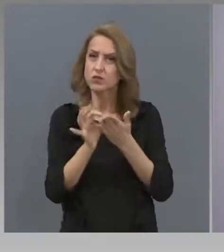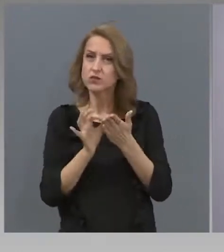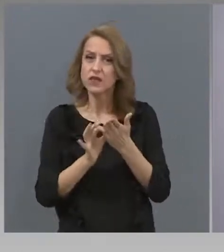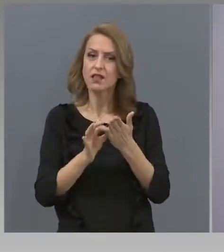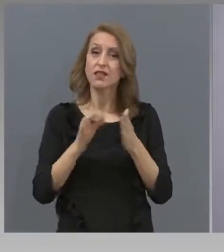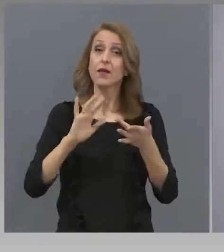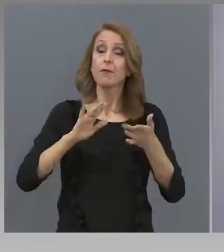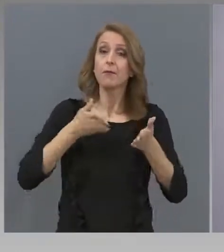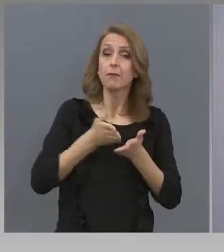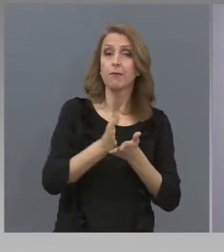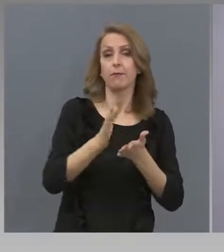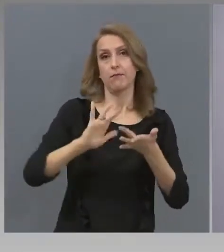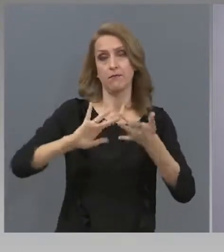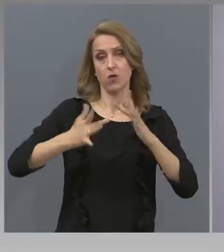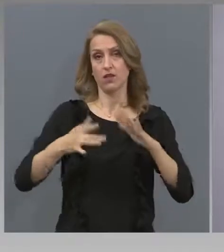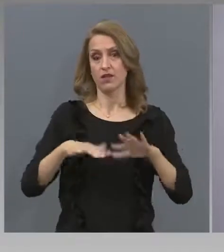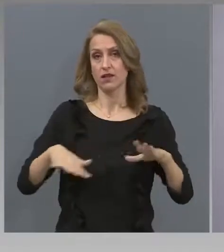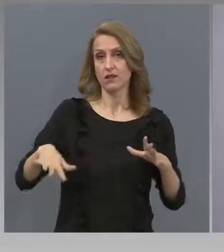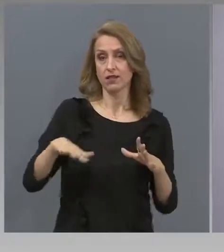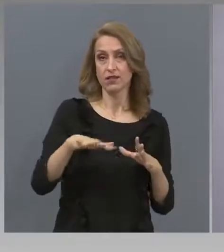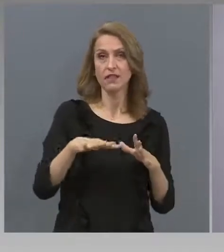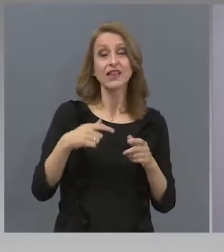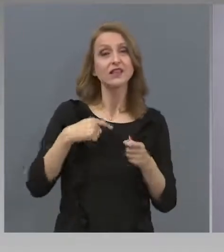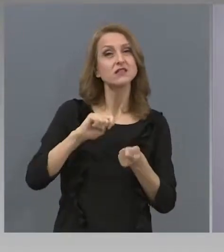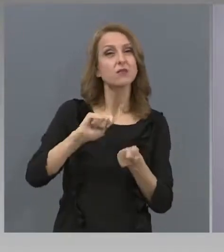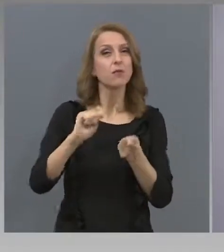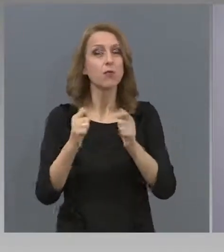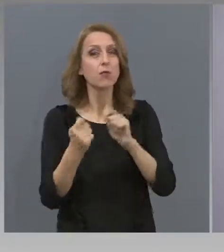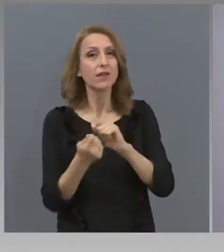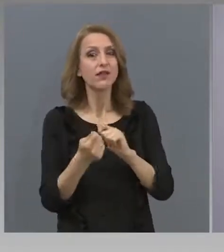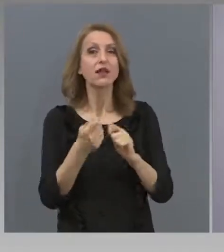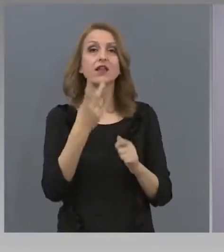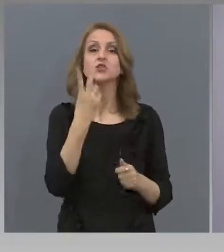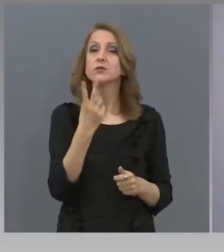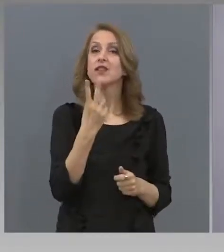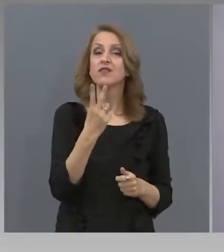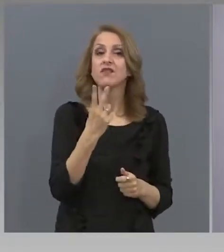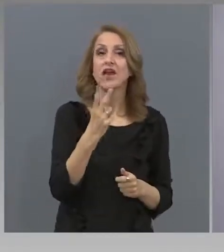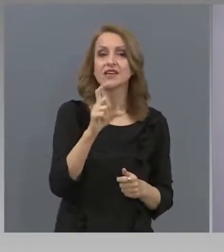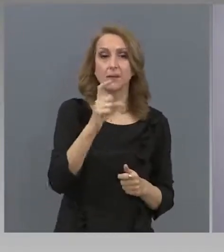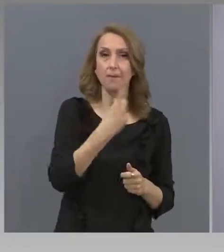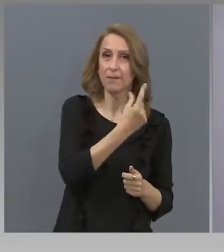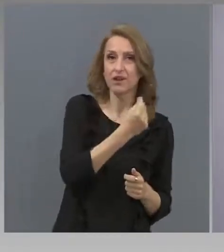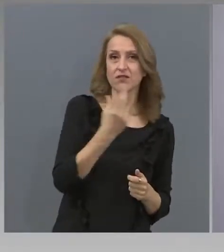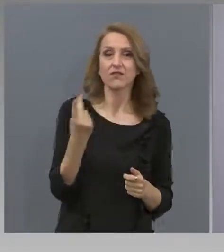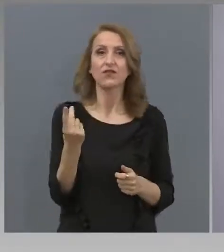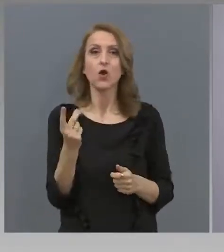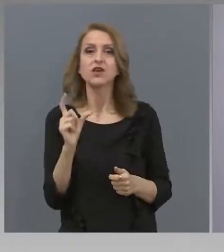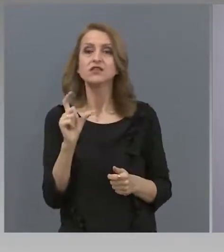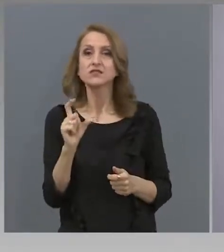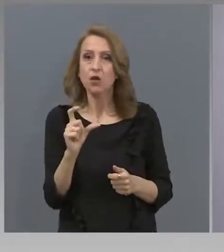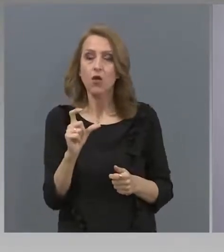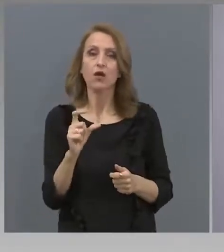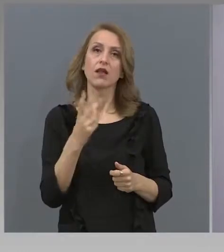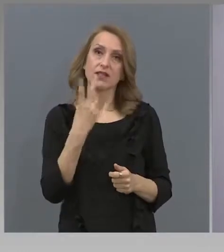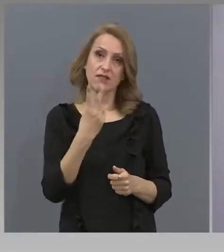Променили сме на редбата за оценяването, така че да може с две срочни оценки да се оформи срок.